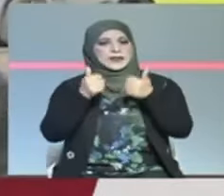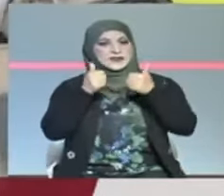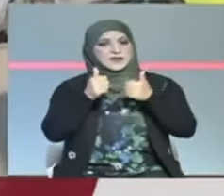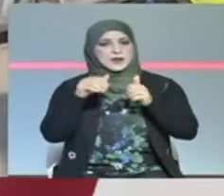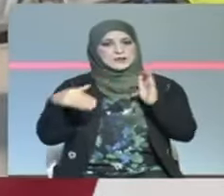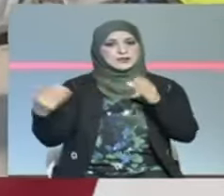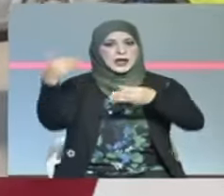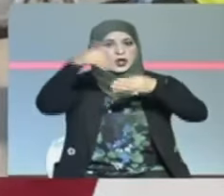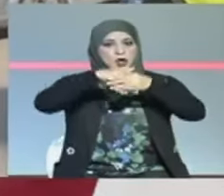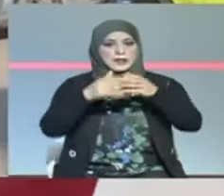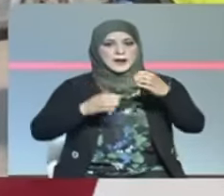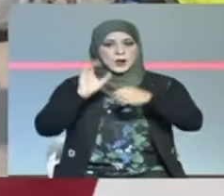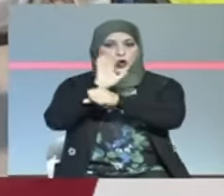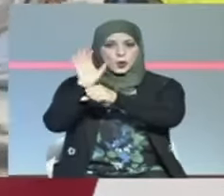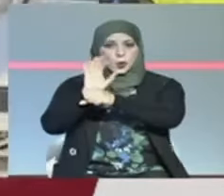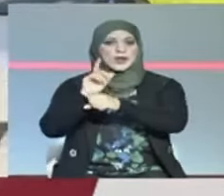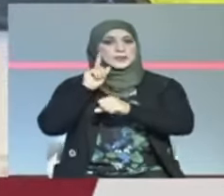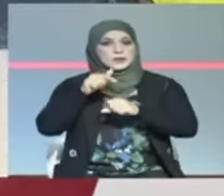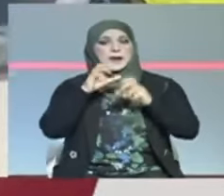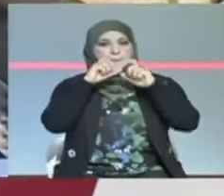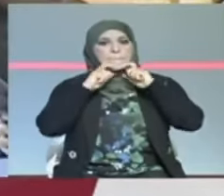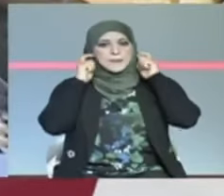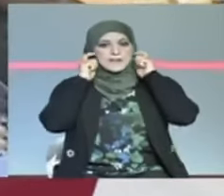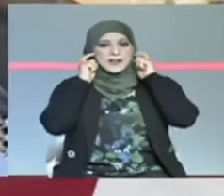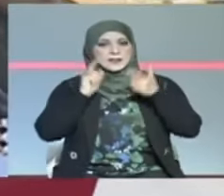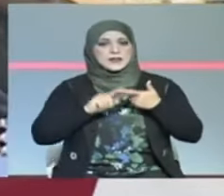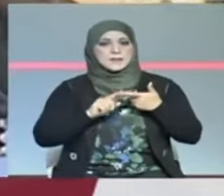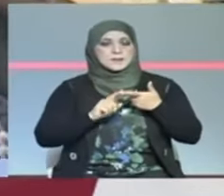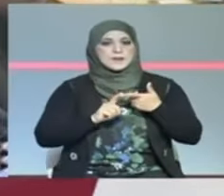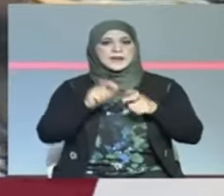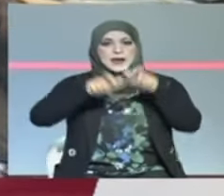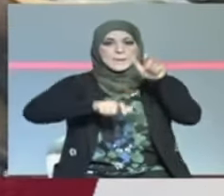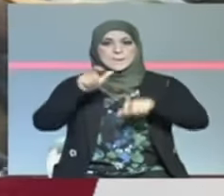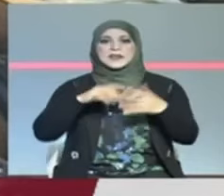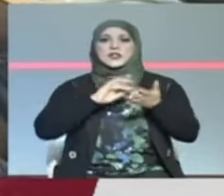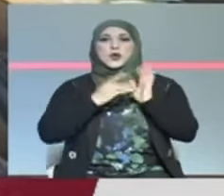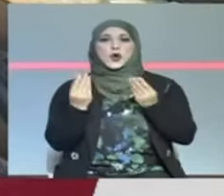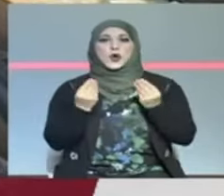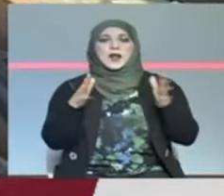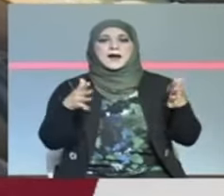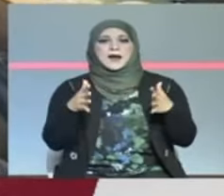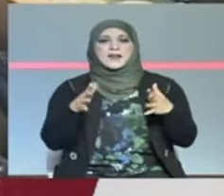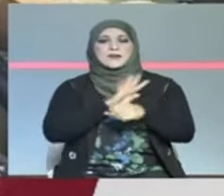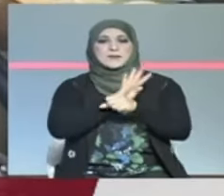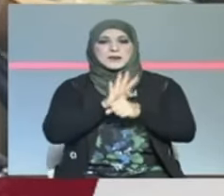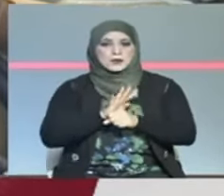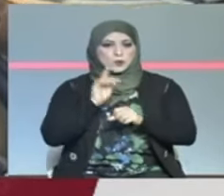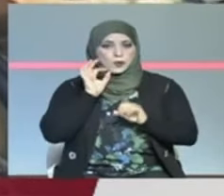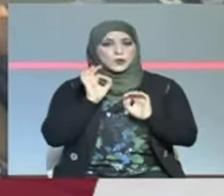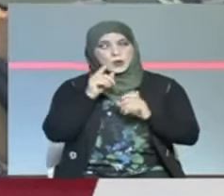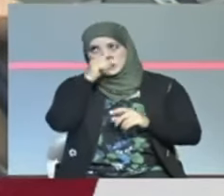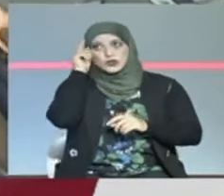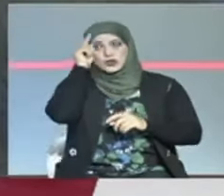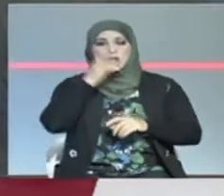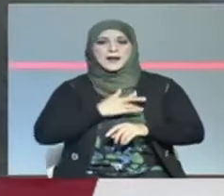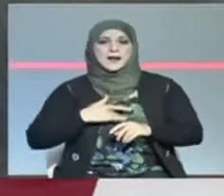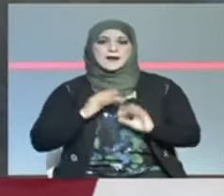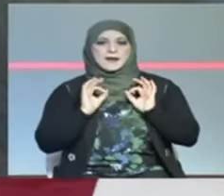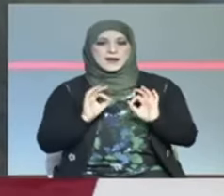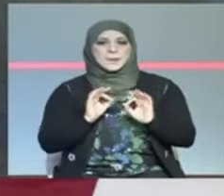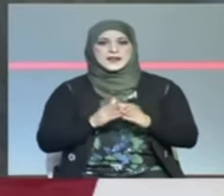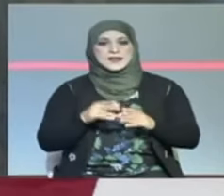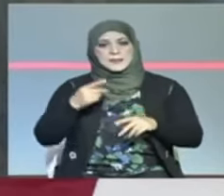بالبابات نتاعه ناس كل خايفة من الكورونا وناس كل متحذرة وإن شاء الله لابس بقدرة ربي لابس